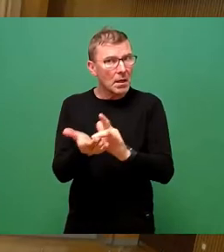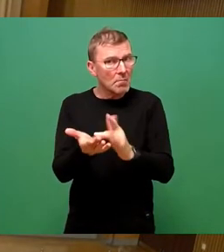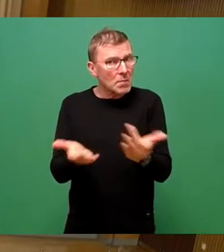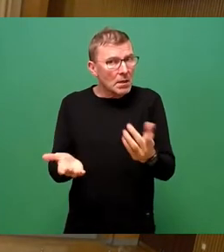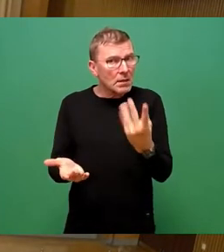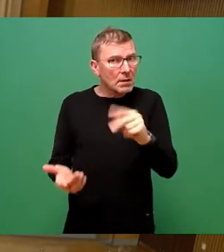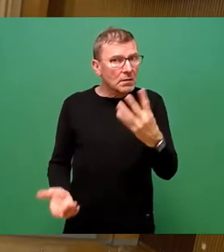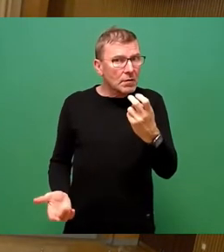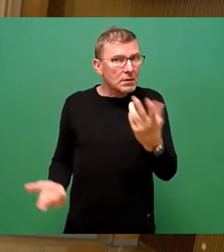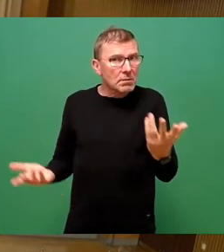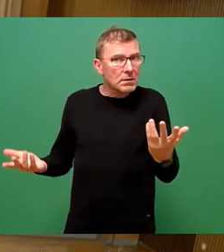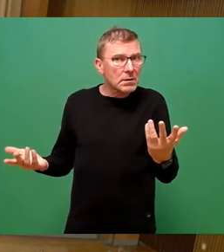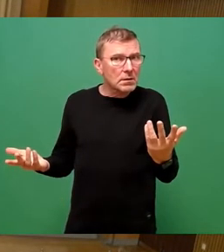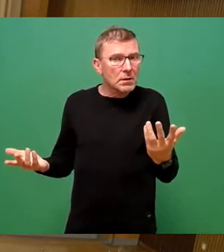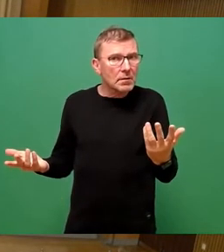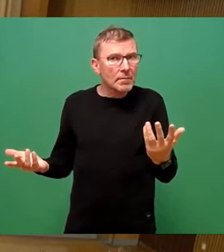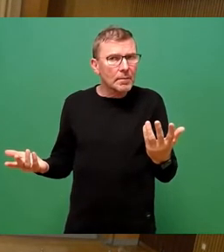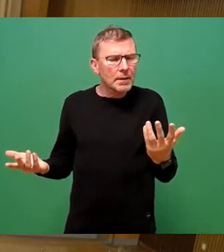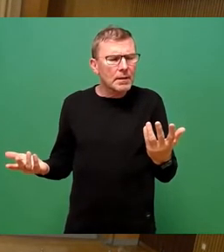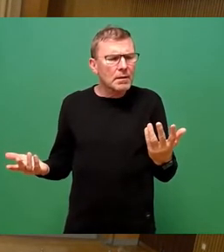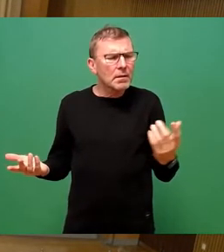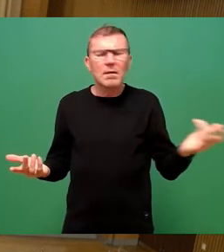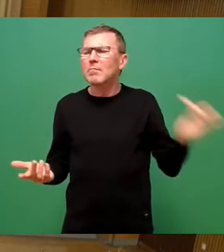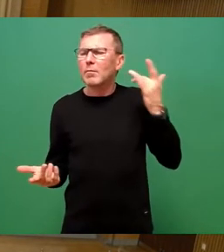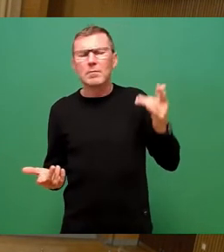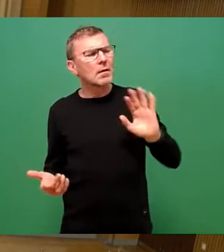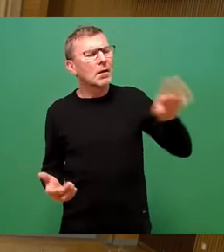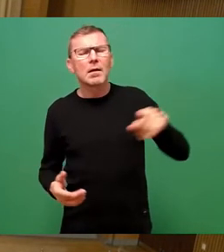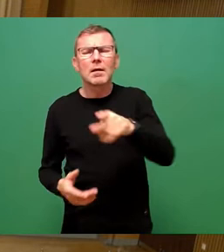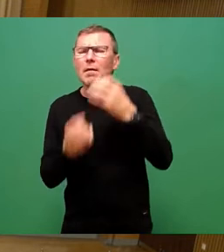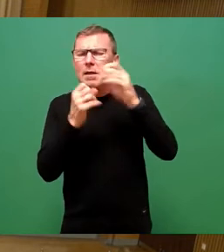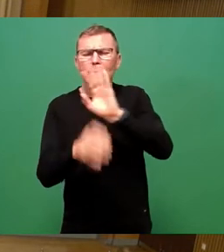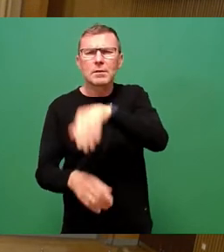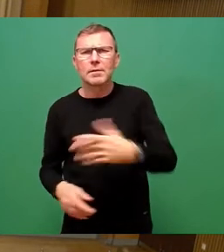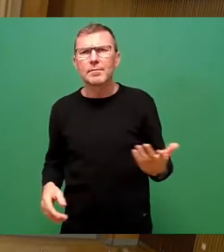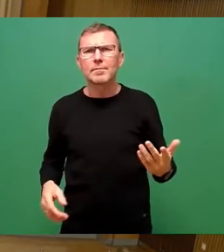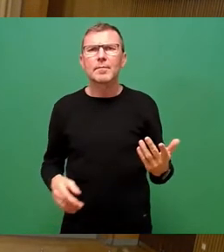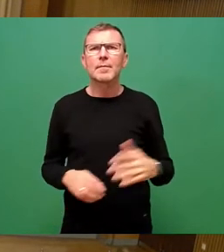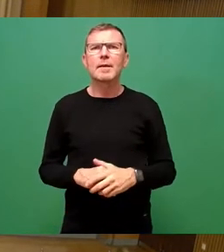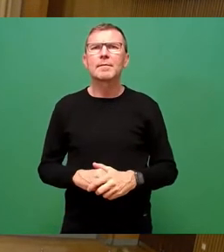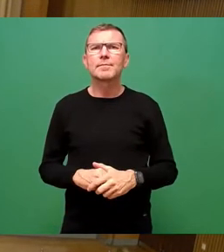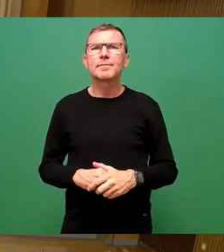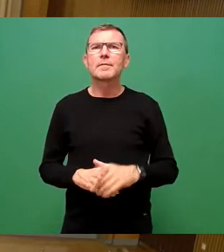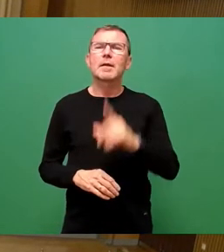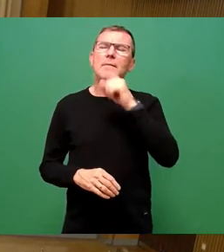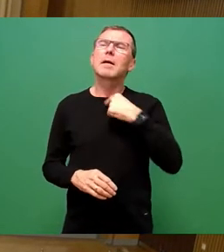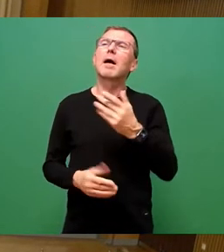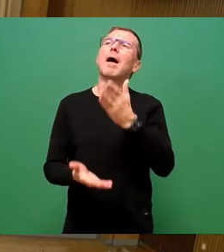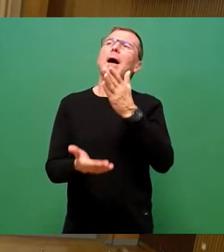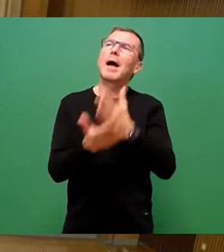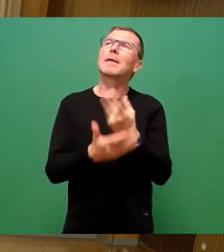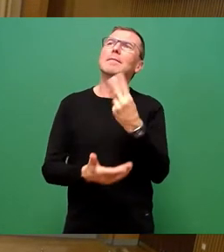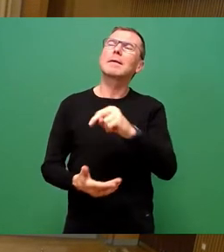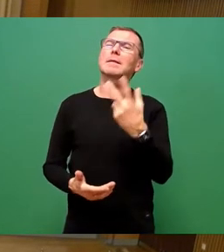Wenn ich sage, Ende 2023 geht das in die